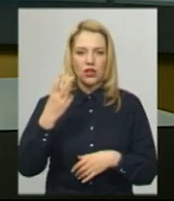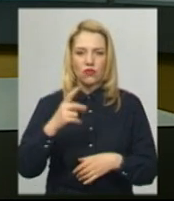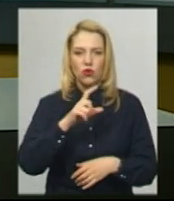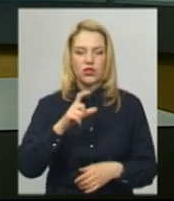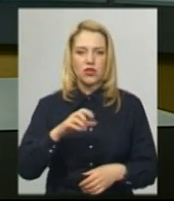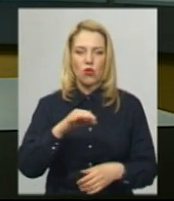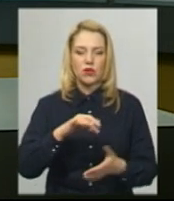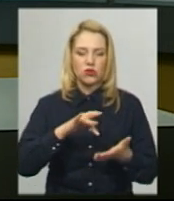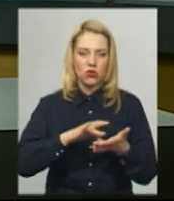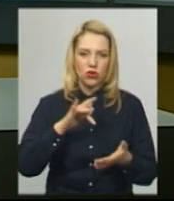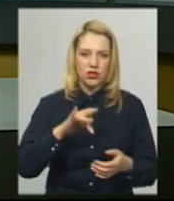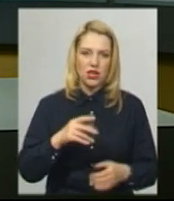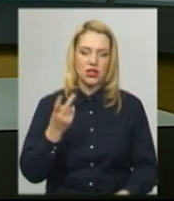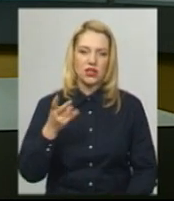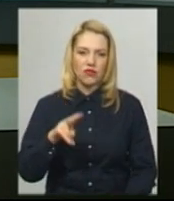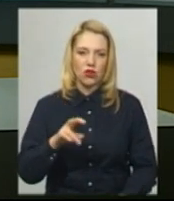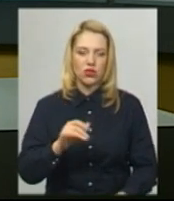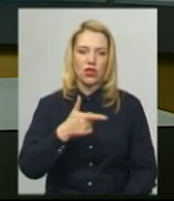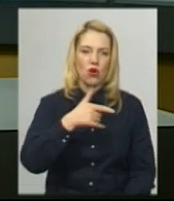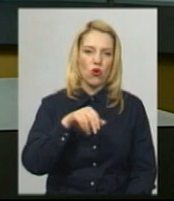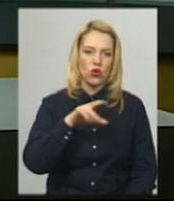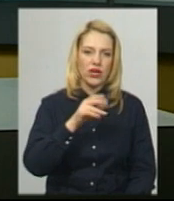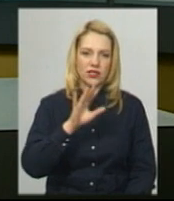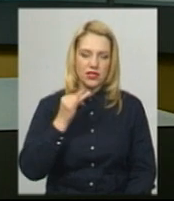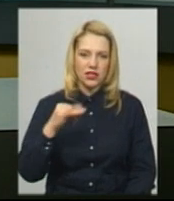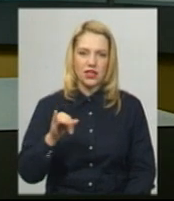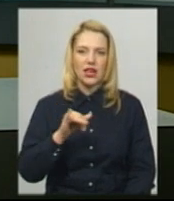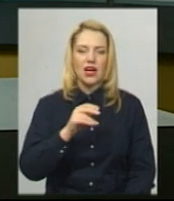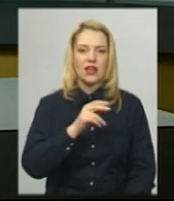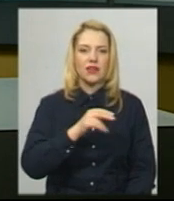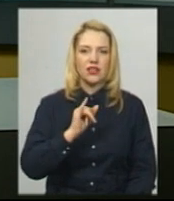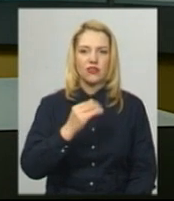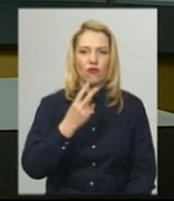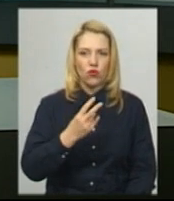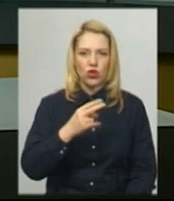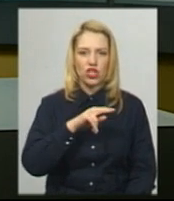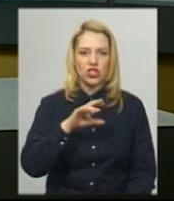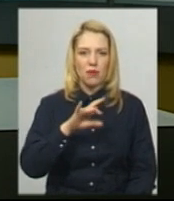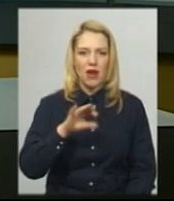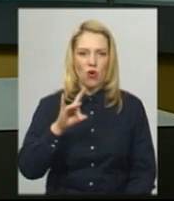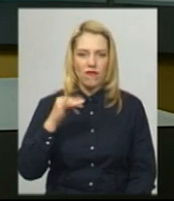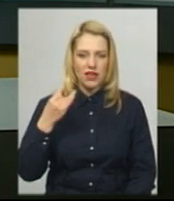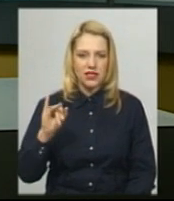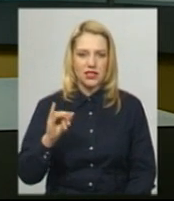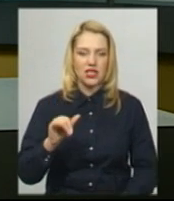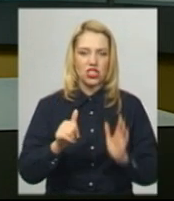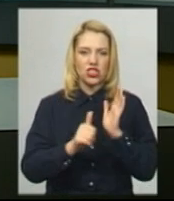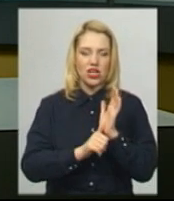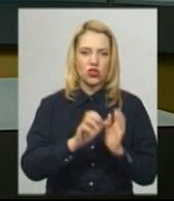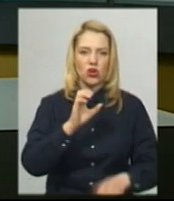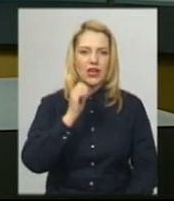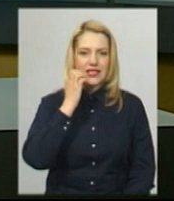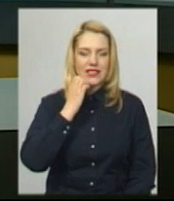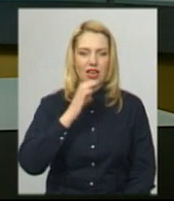одній людині з Городоцького та Красилівського районів, двоє з Чемеровецького та Шестеро зі Старосинявського районів. Їх